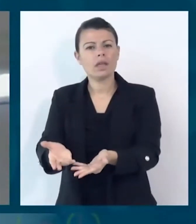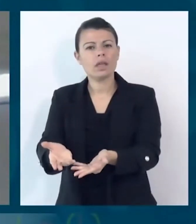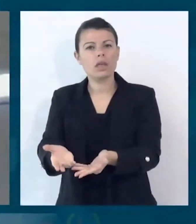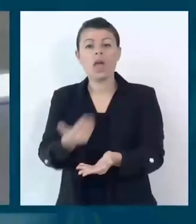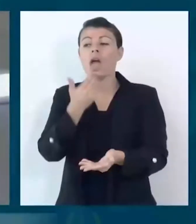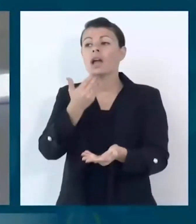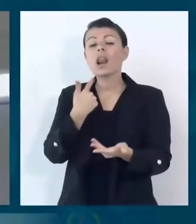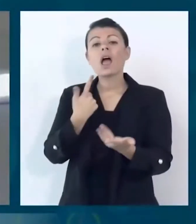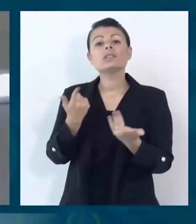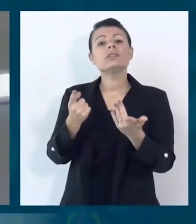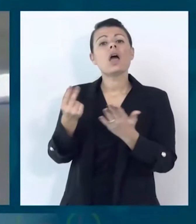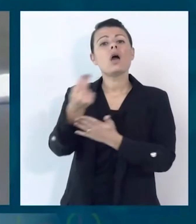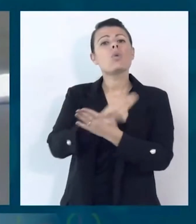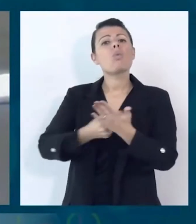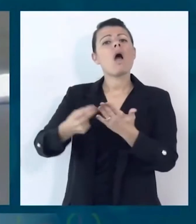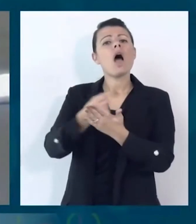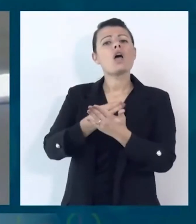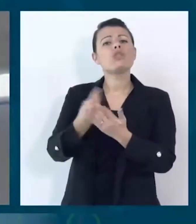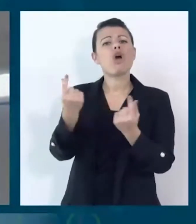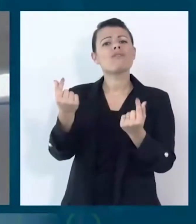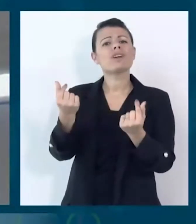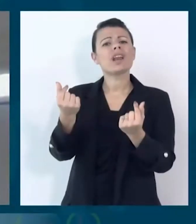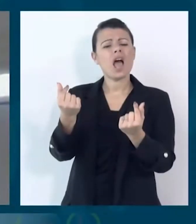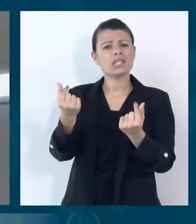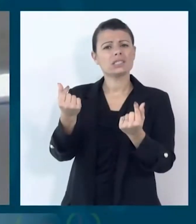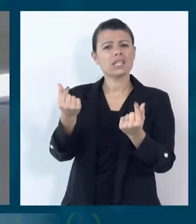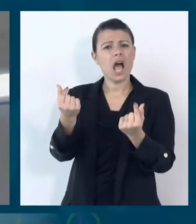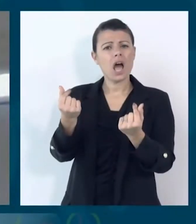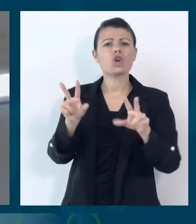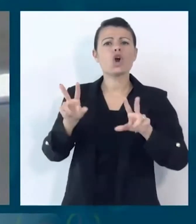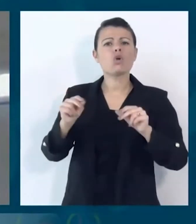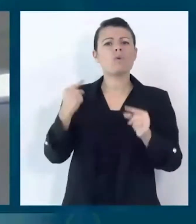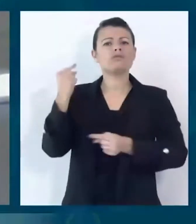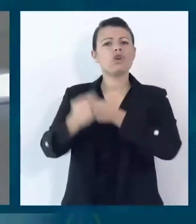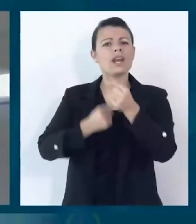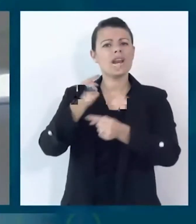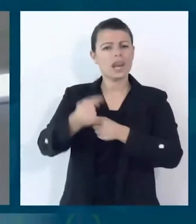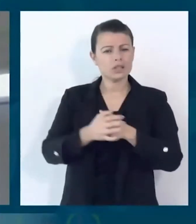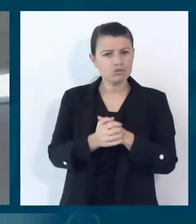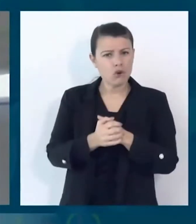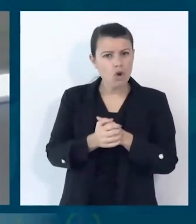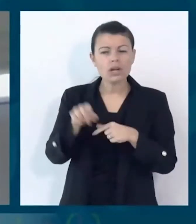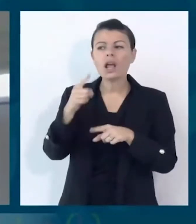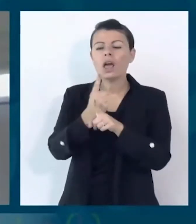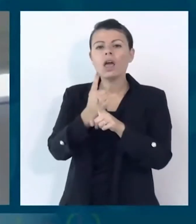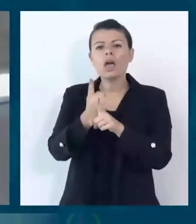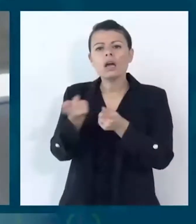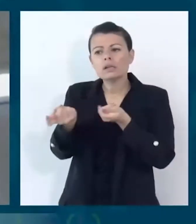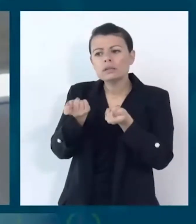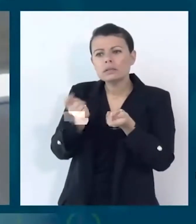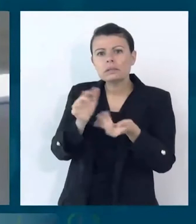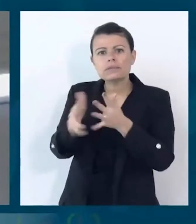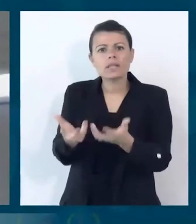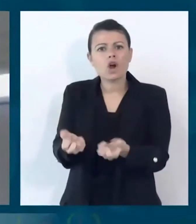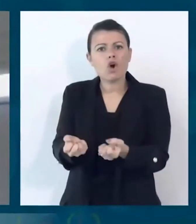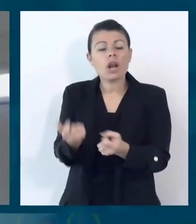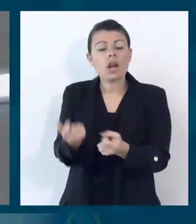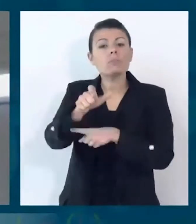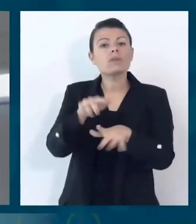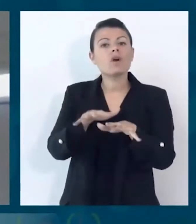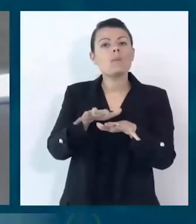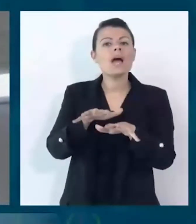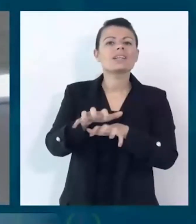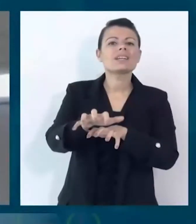finanziario plurianuale dal Next Generation EU per contribuire a una ripresa sostenibile e resiliente e